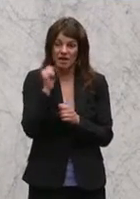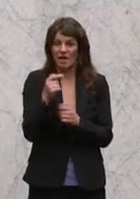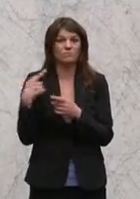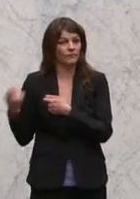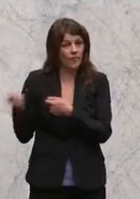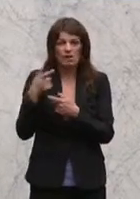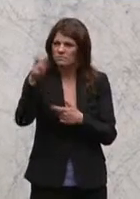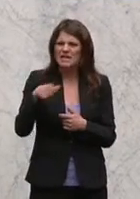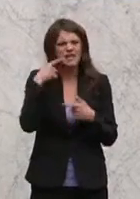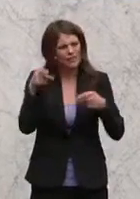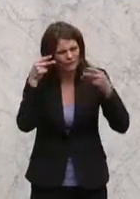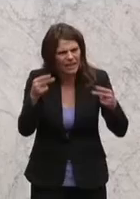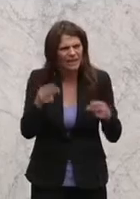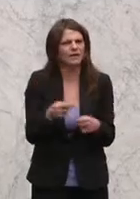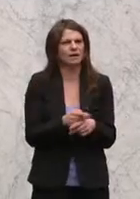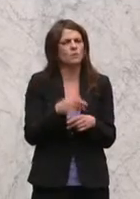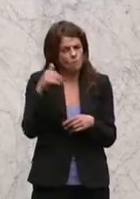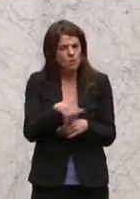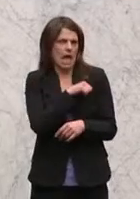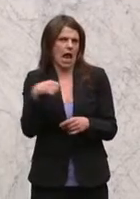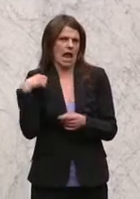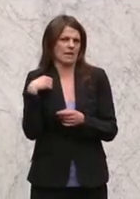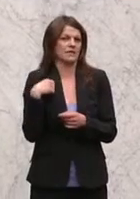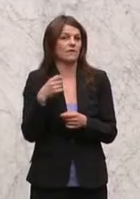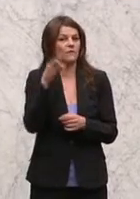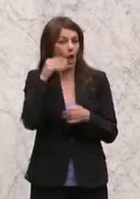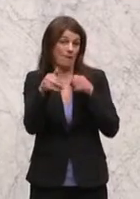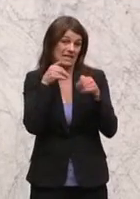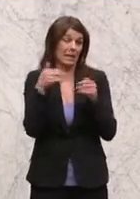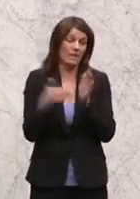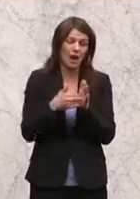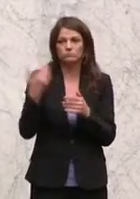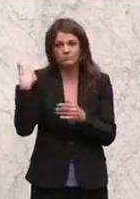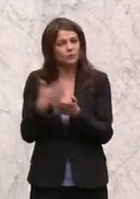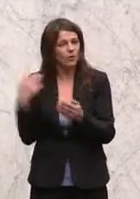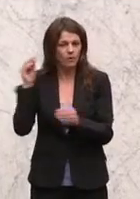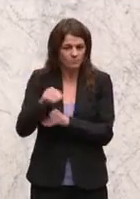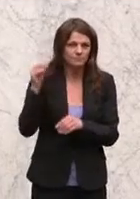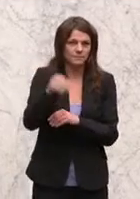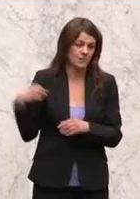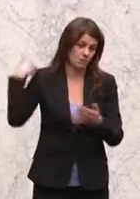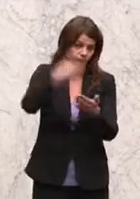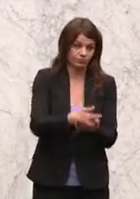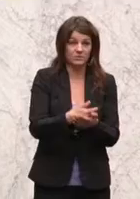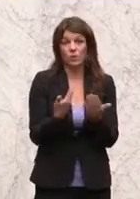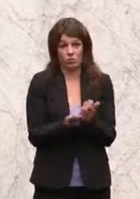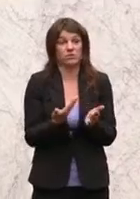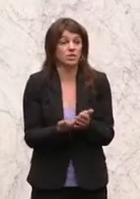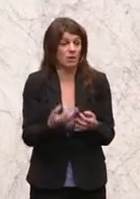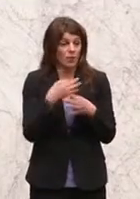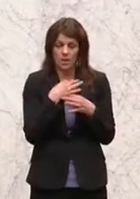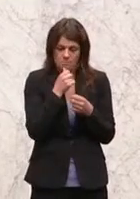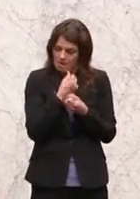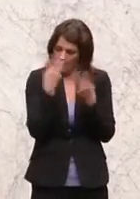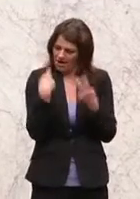und die Bedeutung des eigenständiges Frauenministerium auch immer wieder darauf hingewiesen haben. Und gerade deswegen ist es für mich